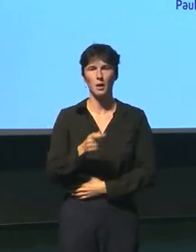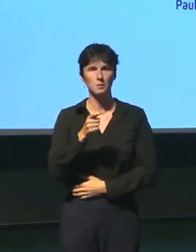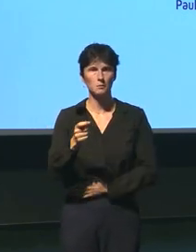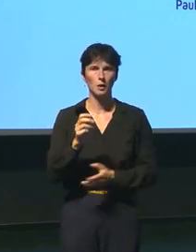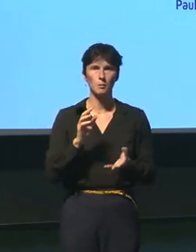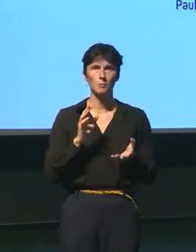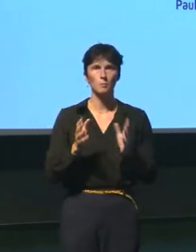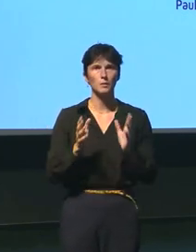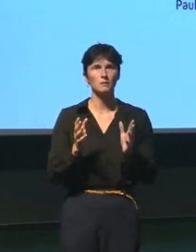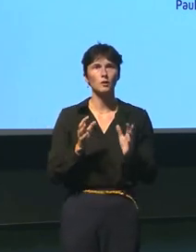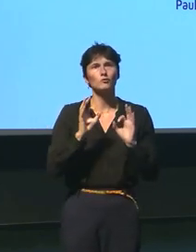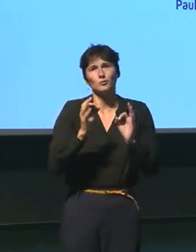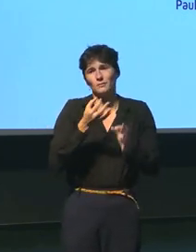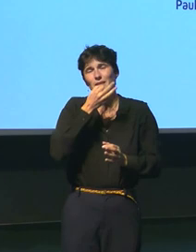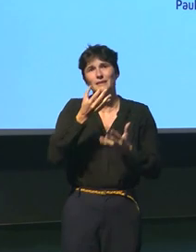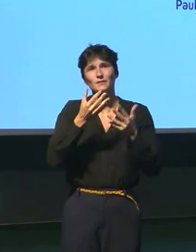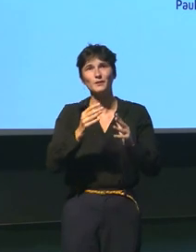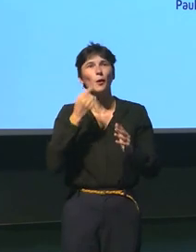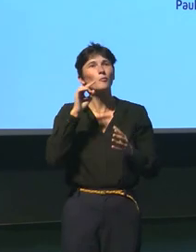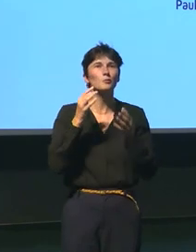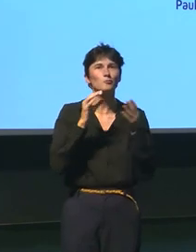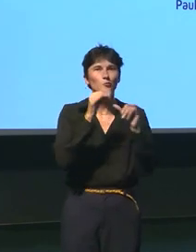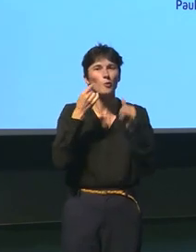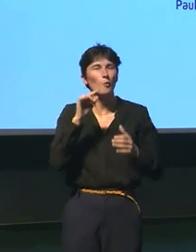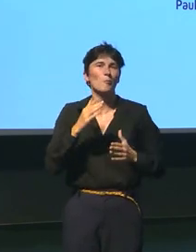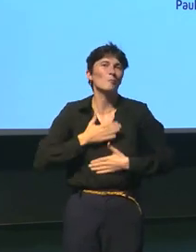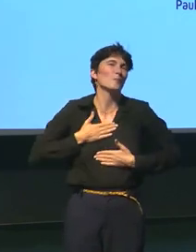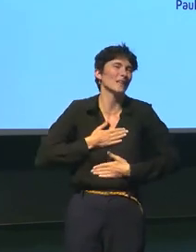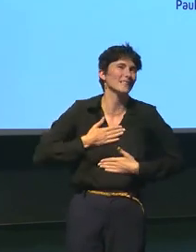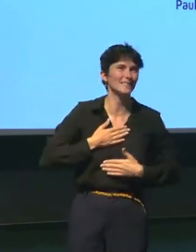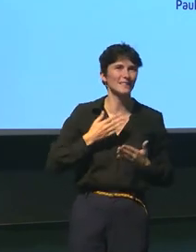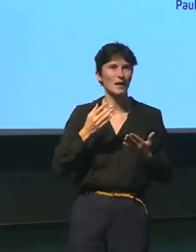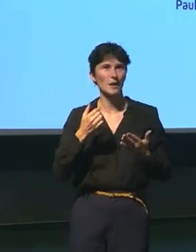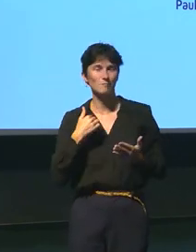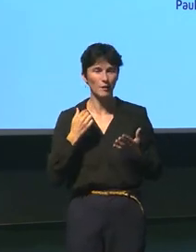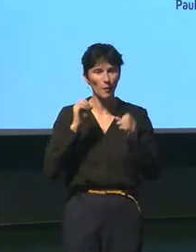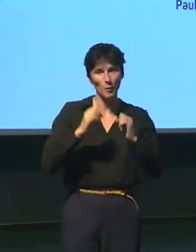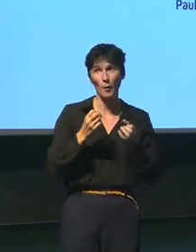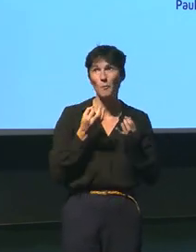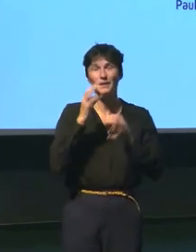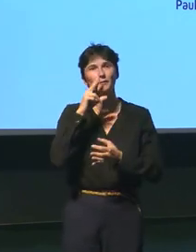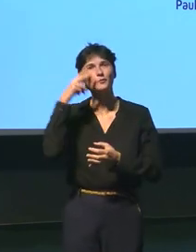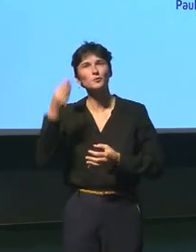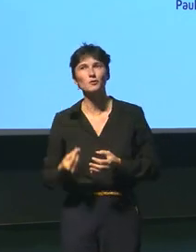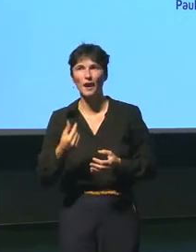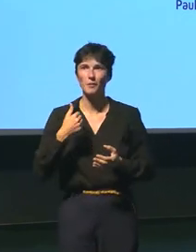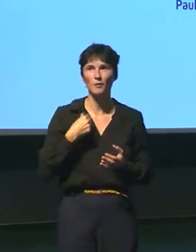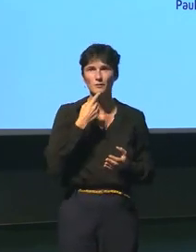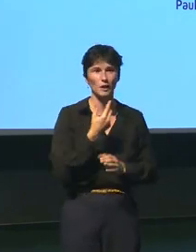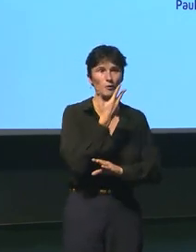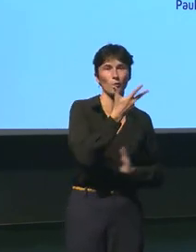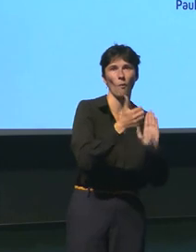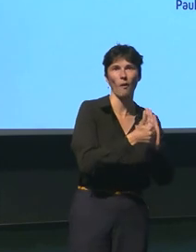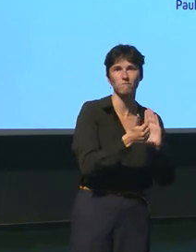'aurait pas comme je l'ai écrit tout à l'heure mais c'était pour le jeu pour le plaisir de jouer à Jules Verne je n'aurais sûrement pas des croix-héros qui